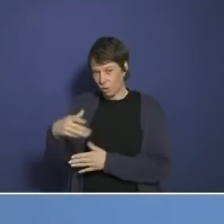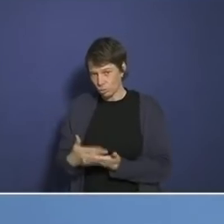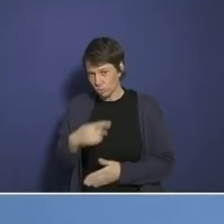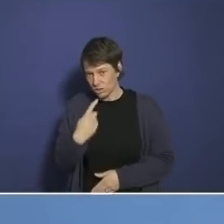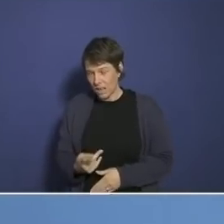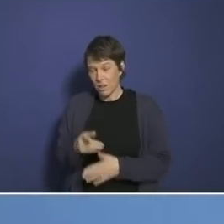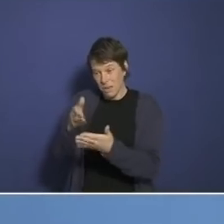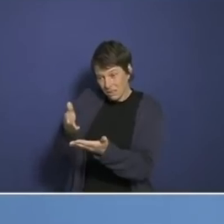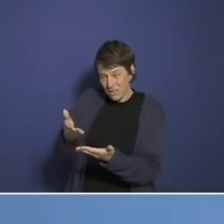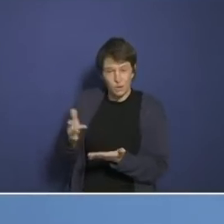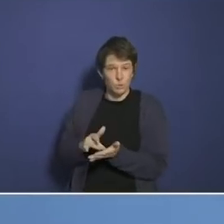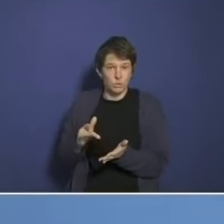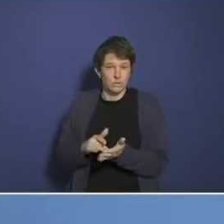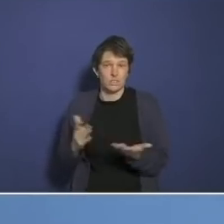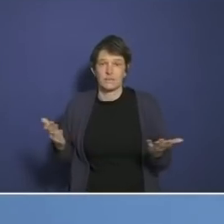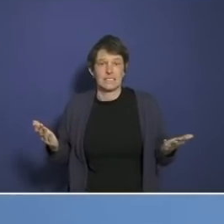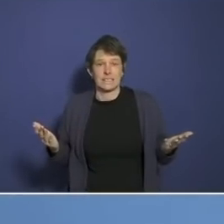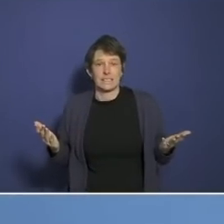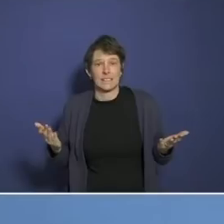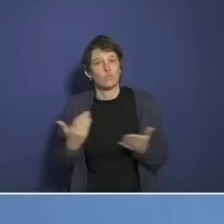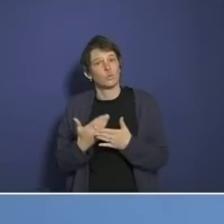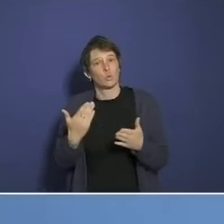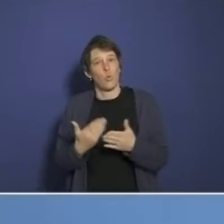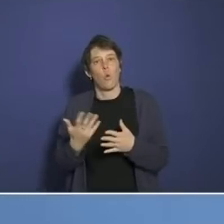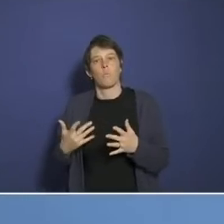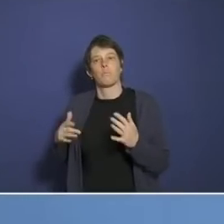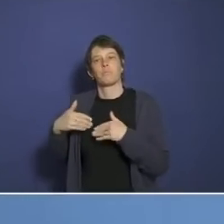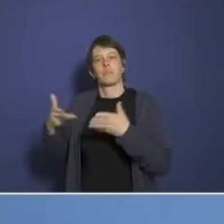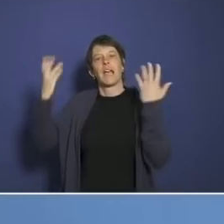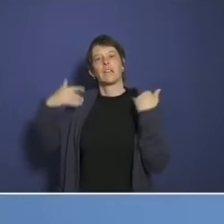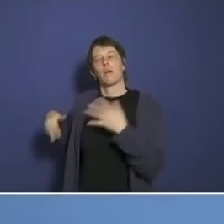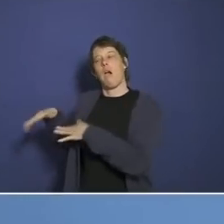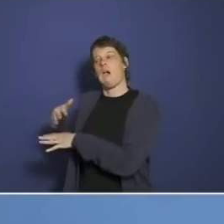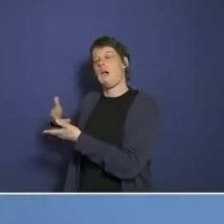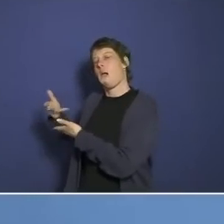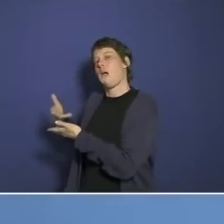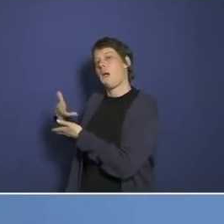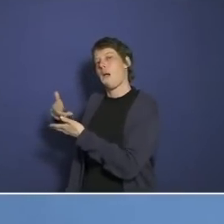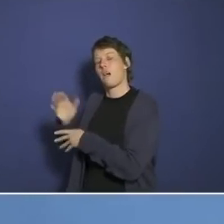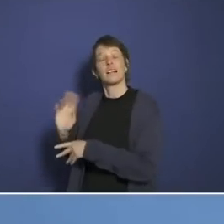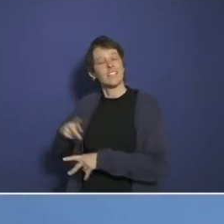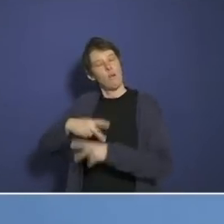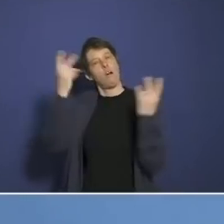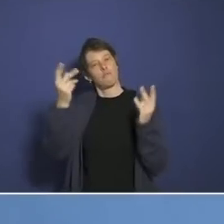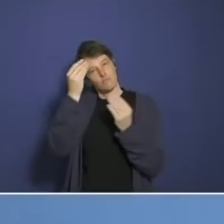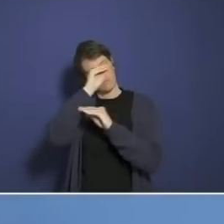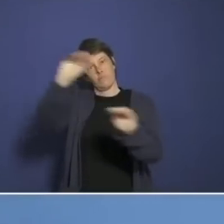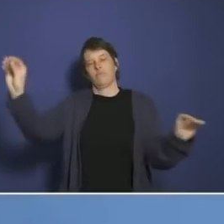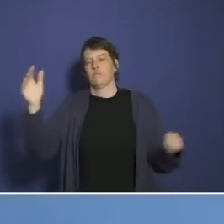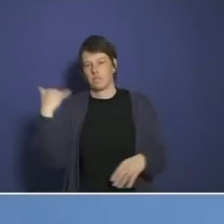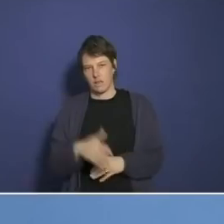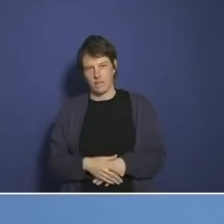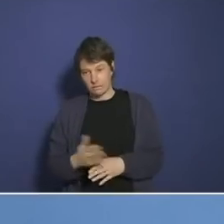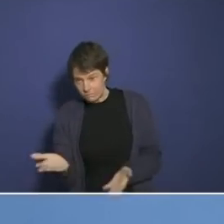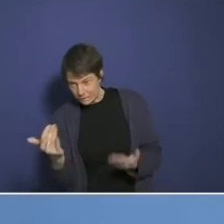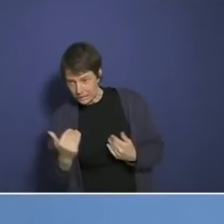es nicht Aufgabe der Opposition, staatstragende Hilfe der Regierung zu leisten, auch wenn das unter Angela Merkel so eingeführt wurde. Und Sie haben eine eigene Mehrheit mit